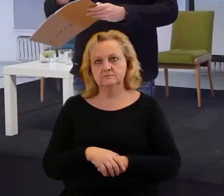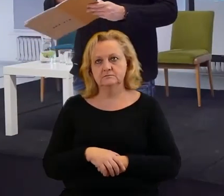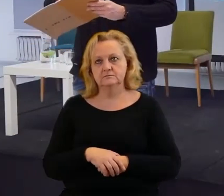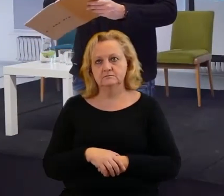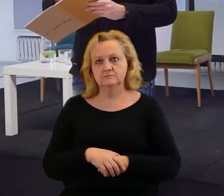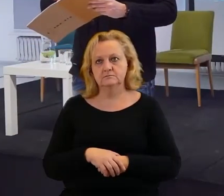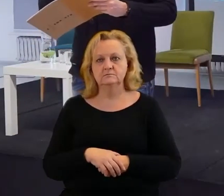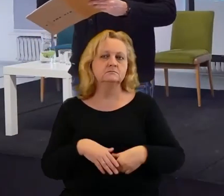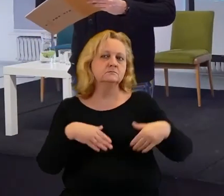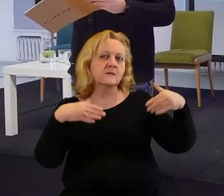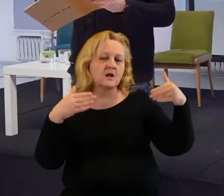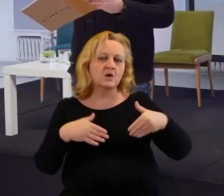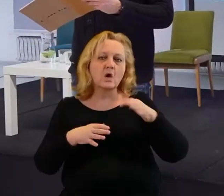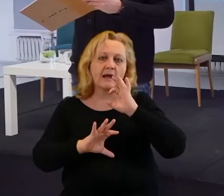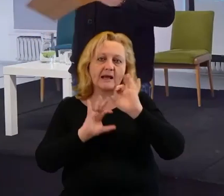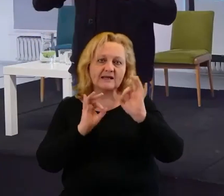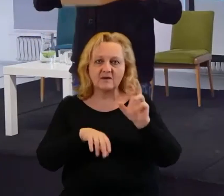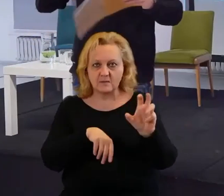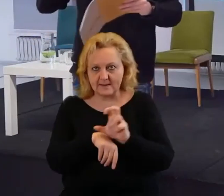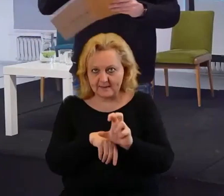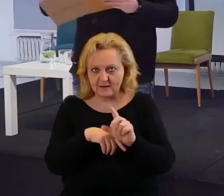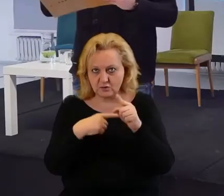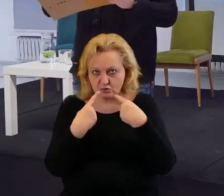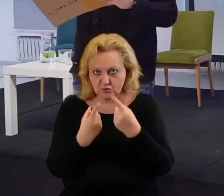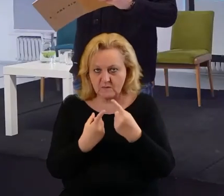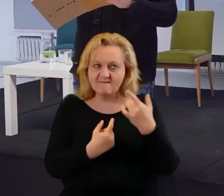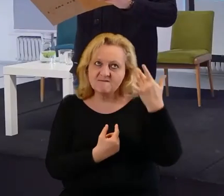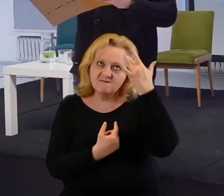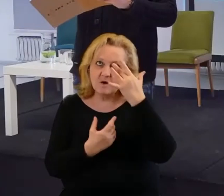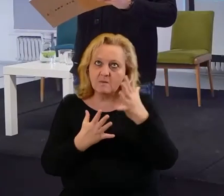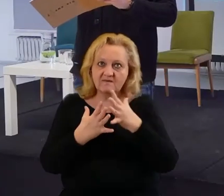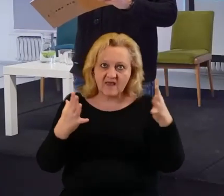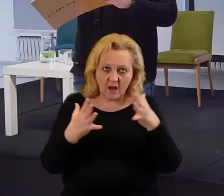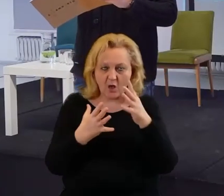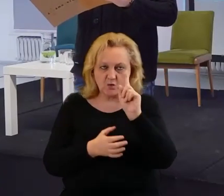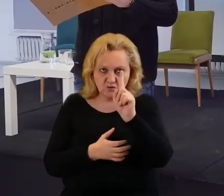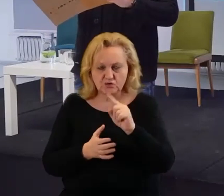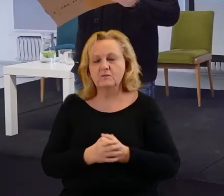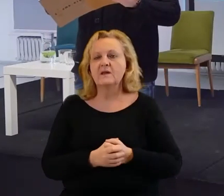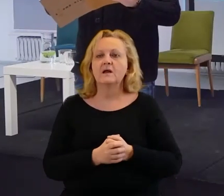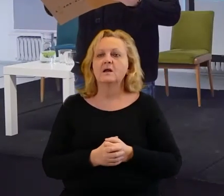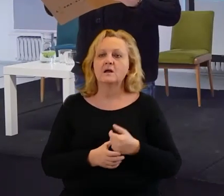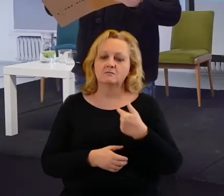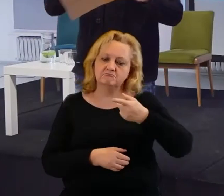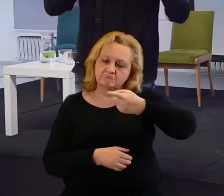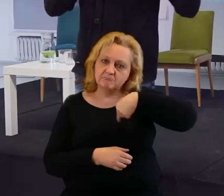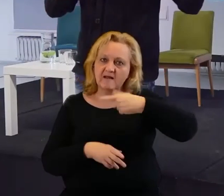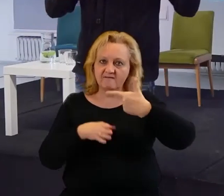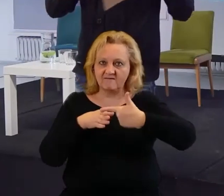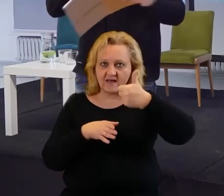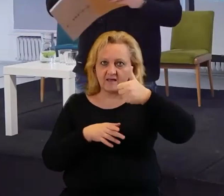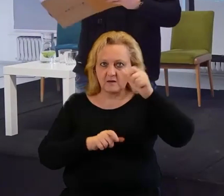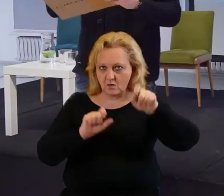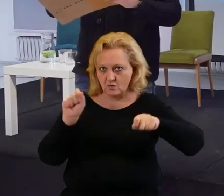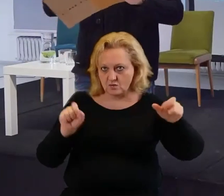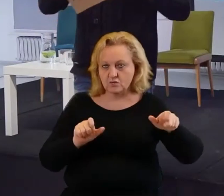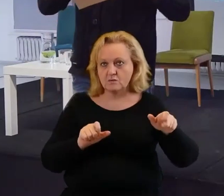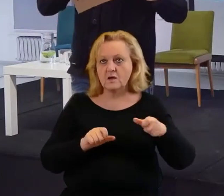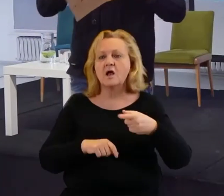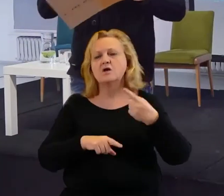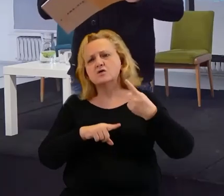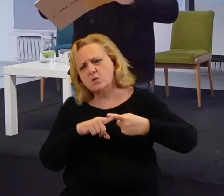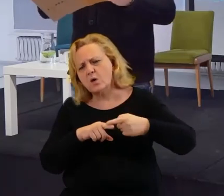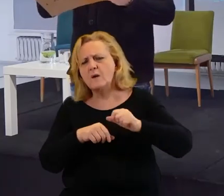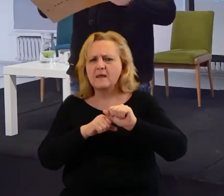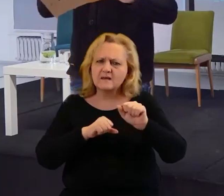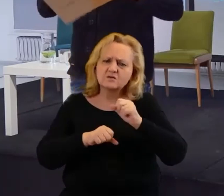może trochę takich informacji czysto technicznych, żeby sobie wyobrazić skalę, to tak. Jest nas 21 osób, tam część osób już nie jest członkami,